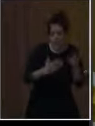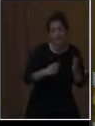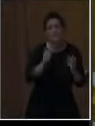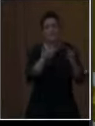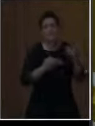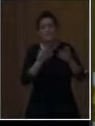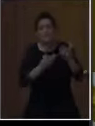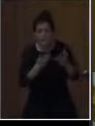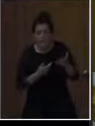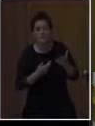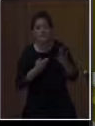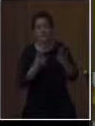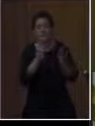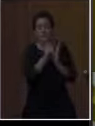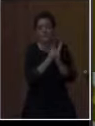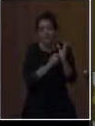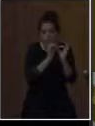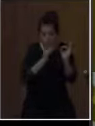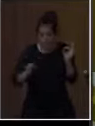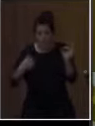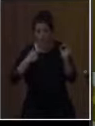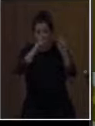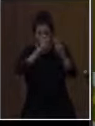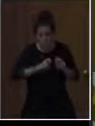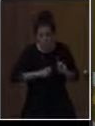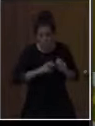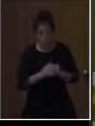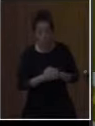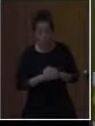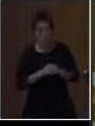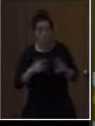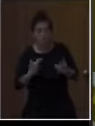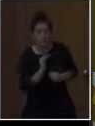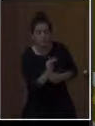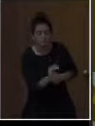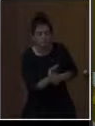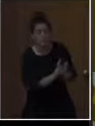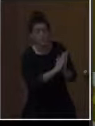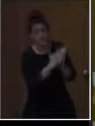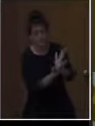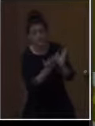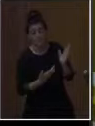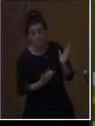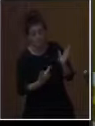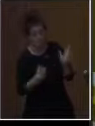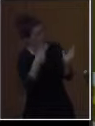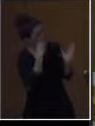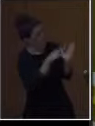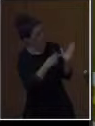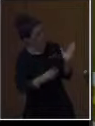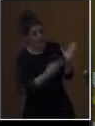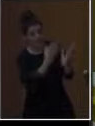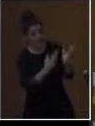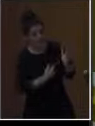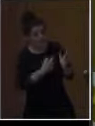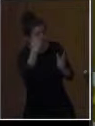δεδομένων. Αυτό που θα περίμενε κανείς θα ήταν να ζητηθεί από τους μαθητές να ανοίξουν το βιβλίο των μαθηματικών. Να παρακολουθήσουν